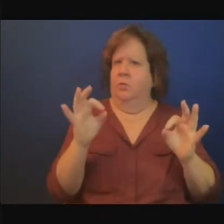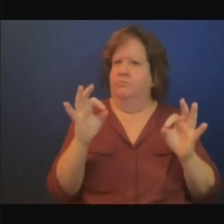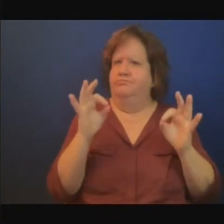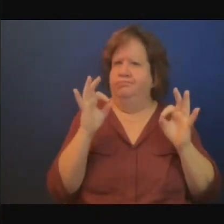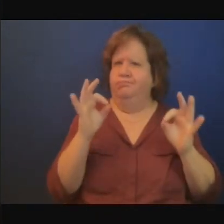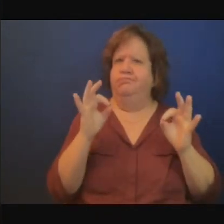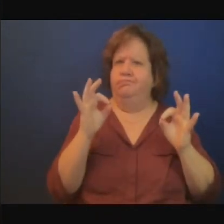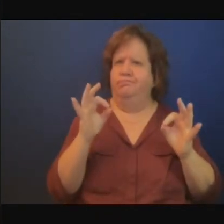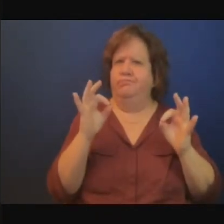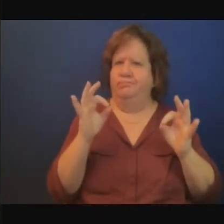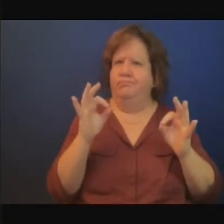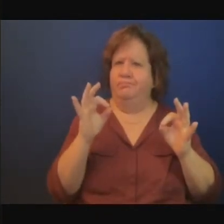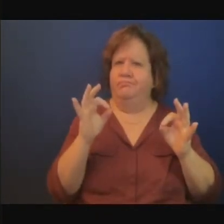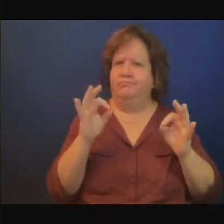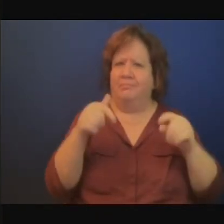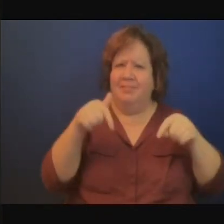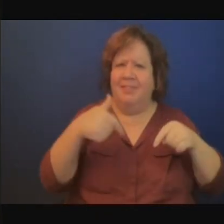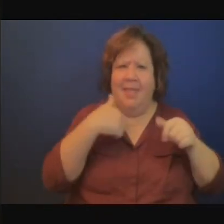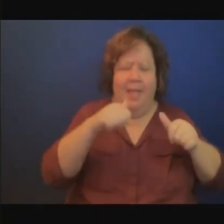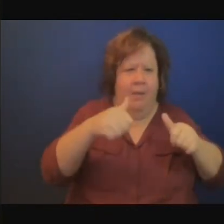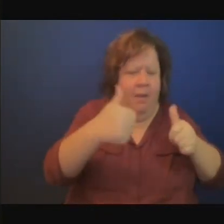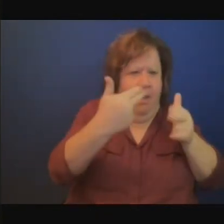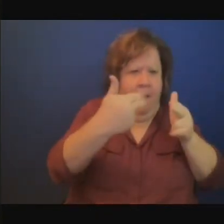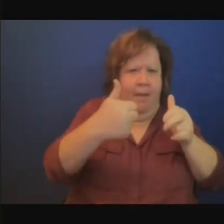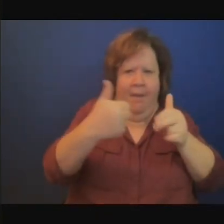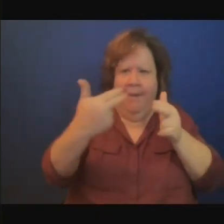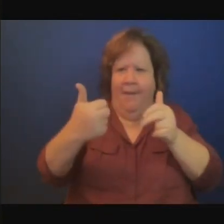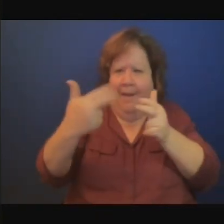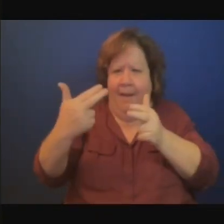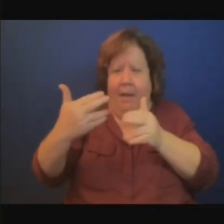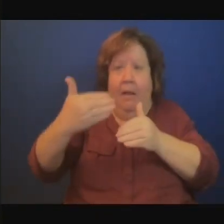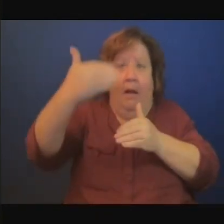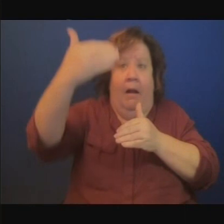doute nous rencontrer en personne un jour c'est très important et très utile